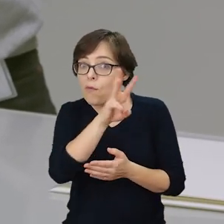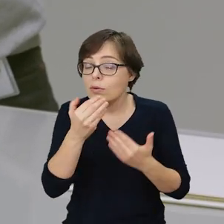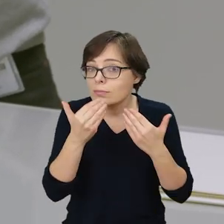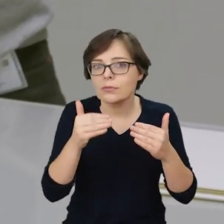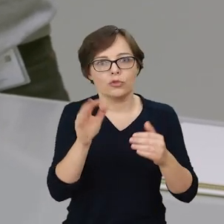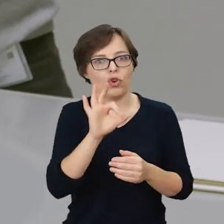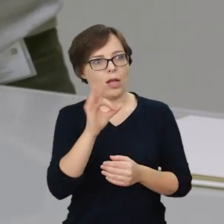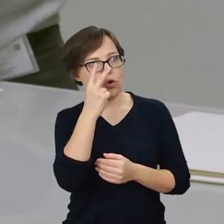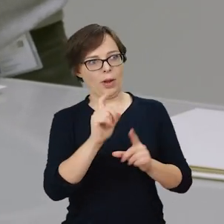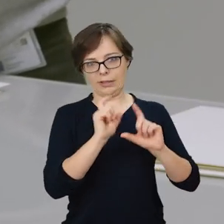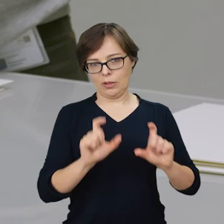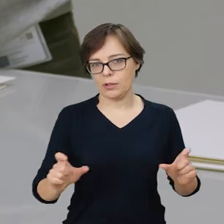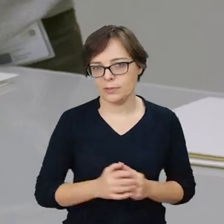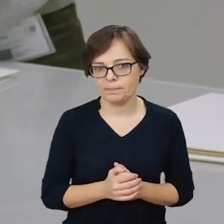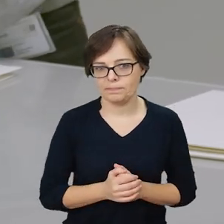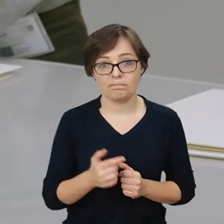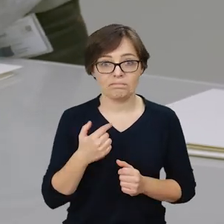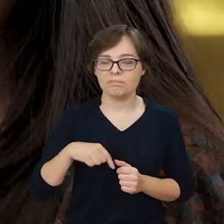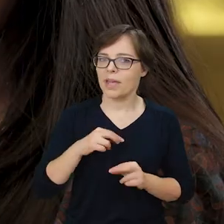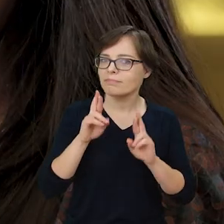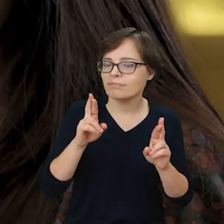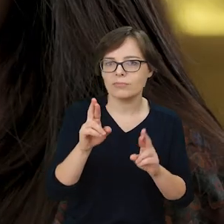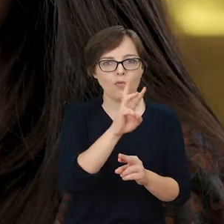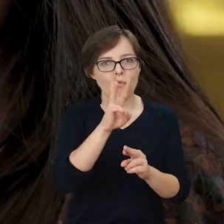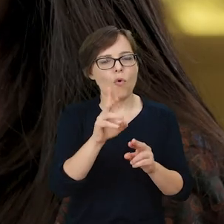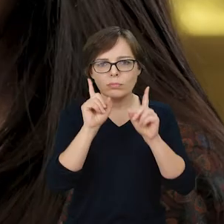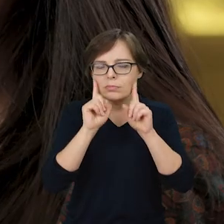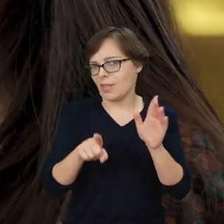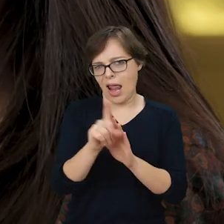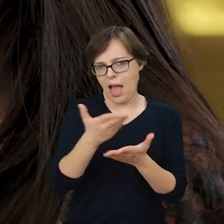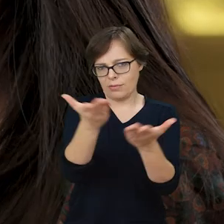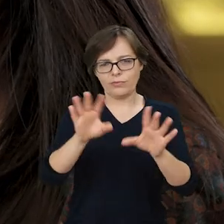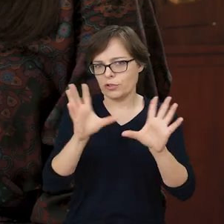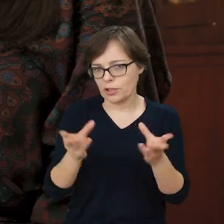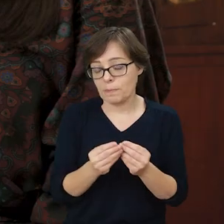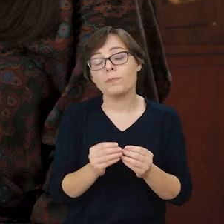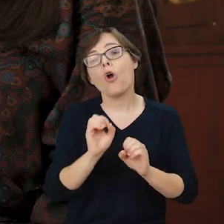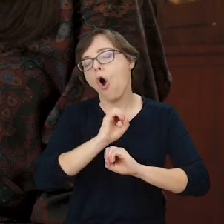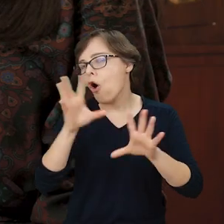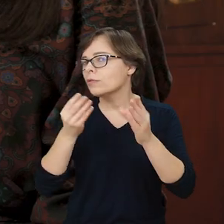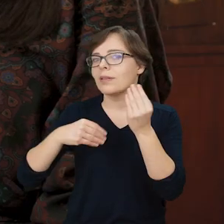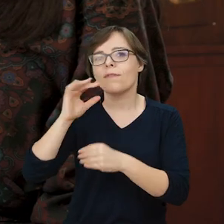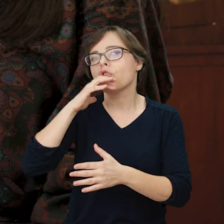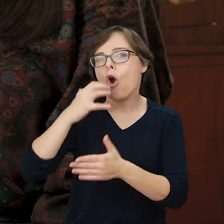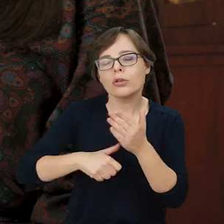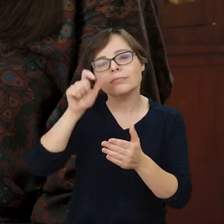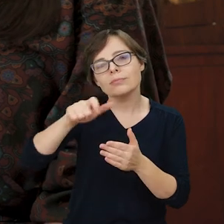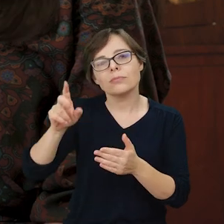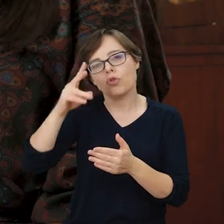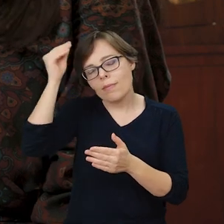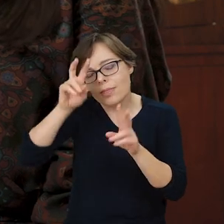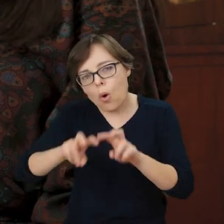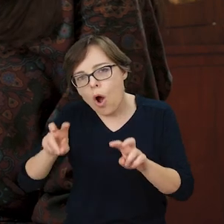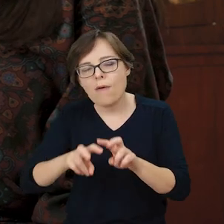żeby rzeczywiście je zobaczyć cały czas. Mamy nadzieję, że strona jest dla wszystkich. Oczywiście szczególnie cenna będzie dla